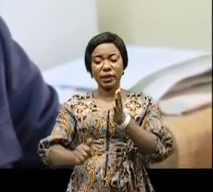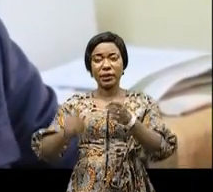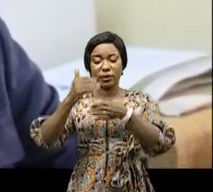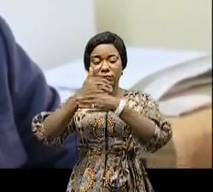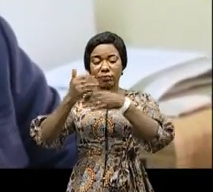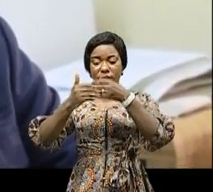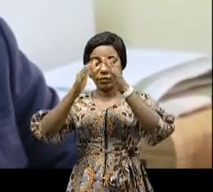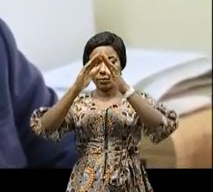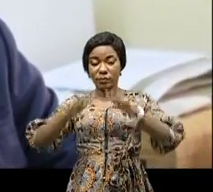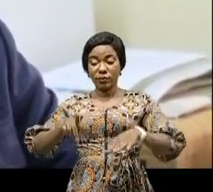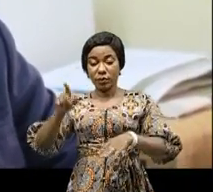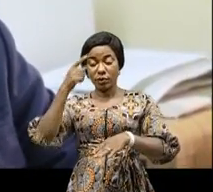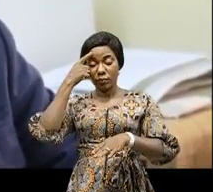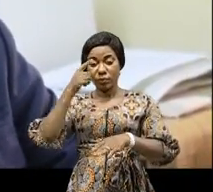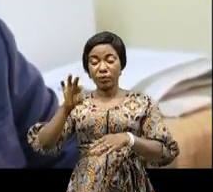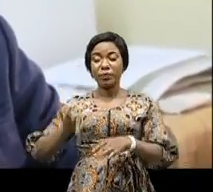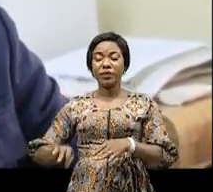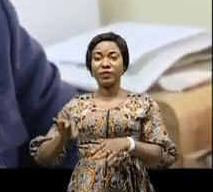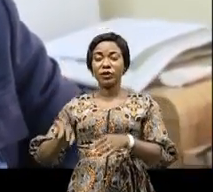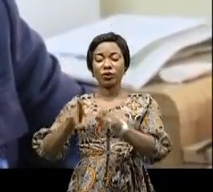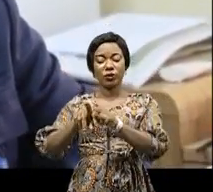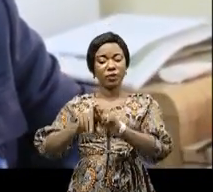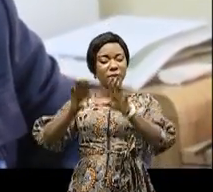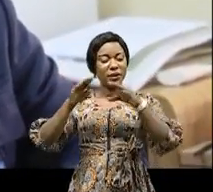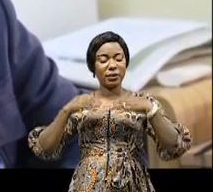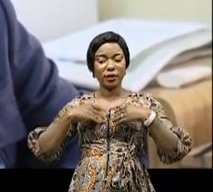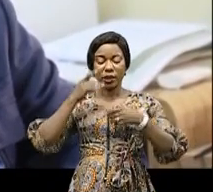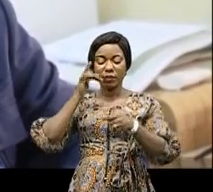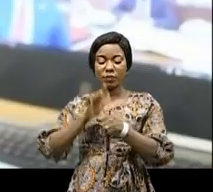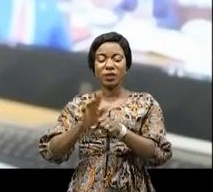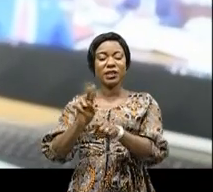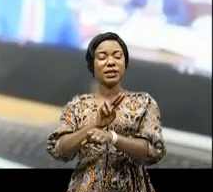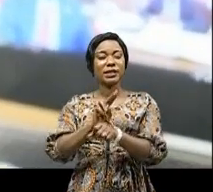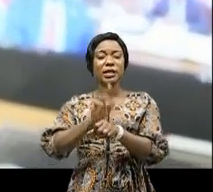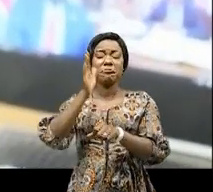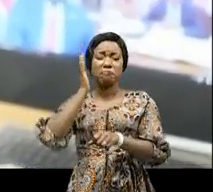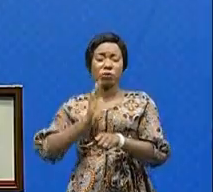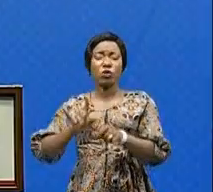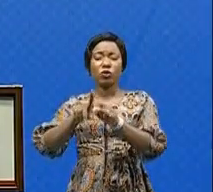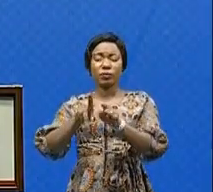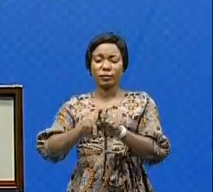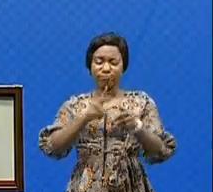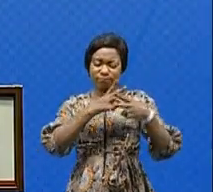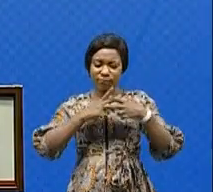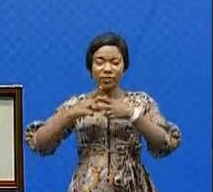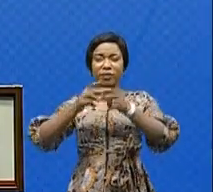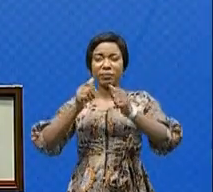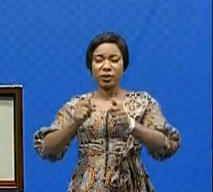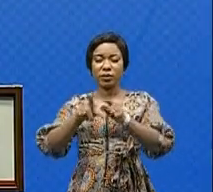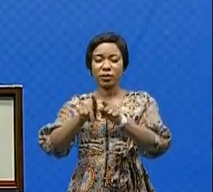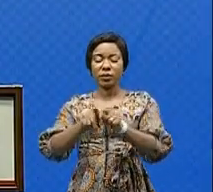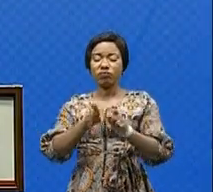réalisés pour autant que les bénéficiaires les ont acceptés, promis d'en faire bon usage et de les conserver durablement.